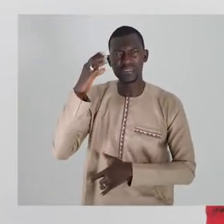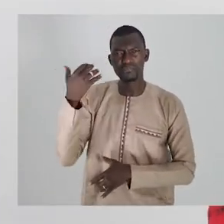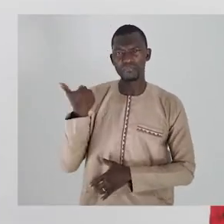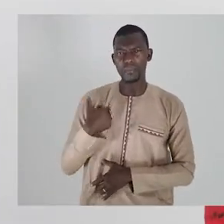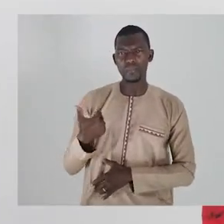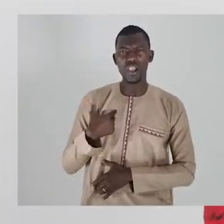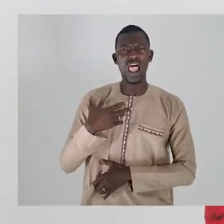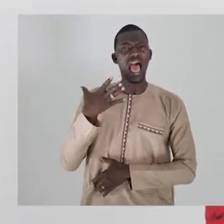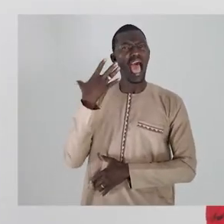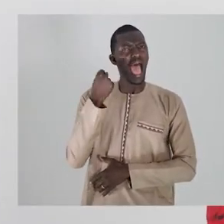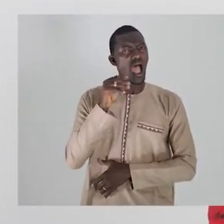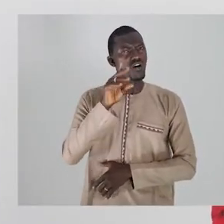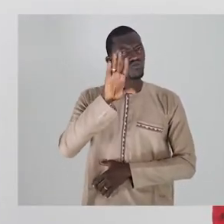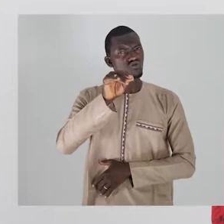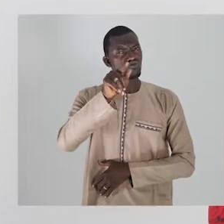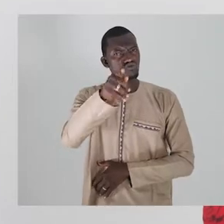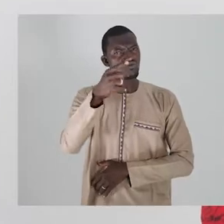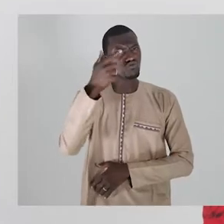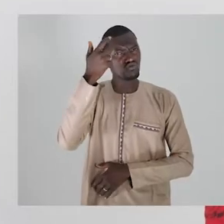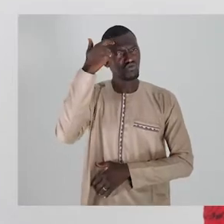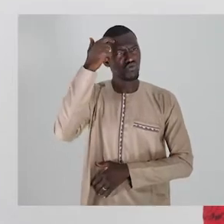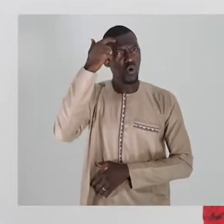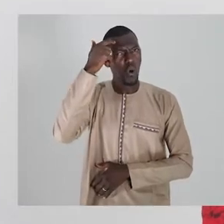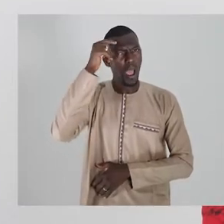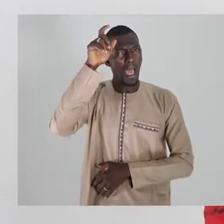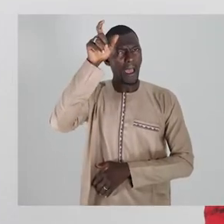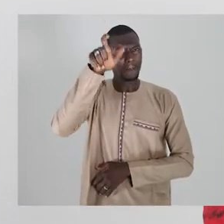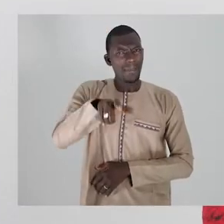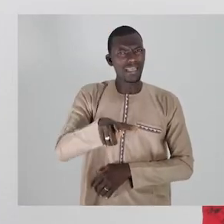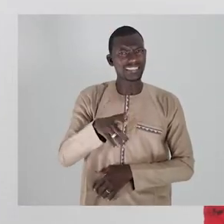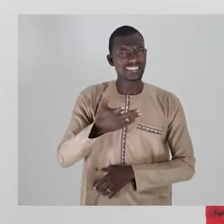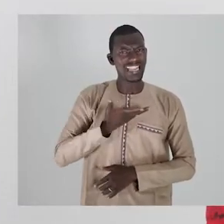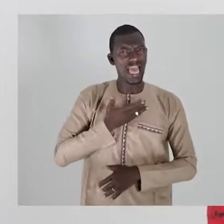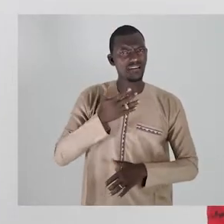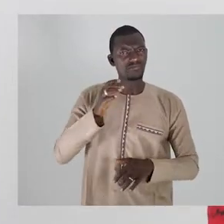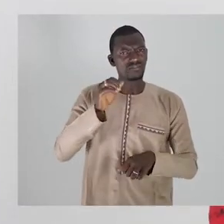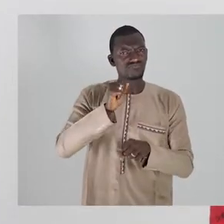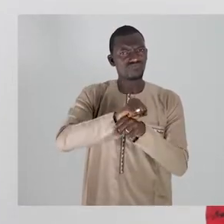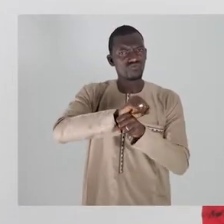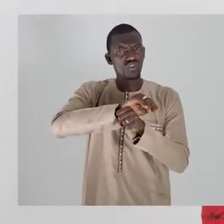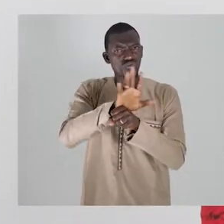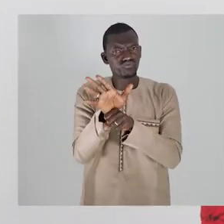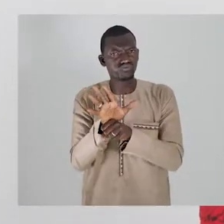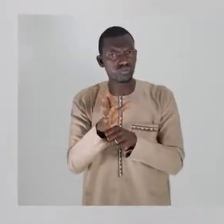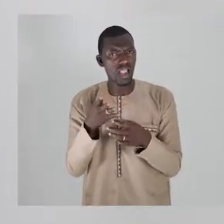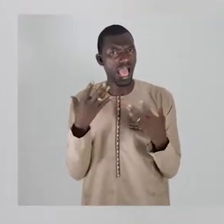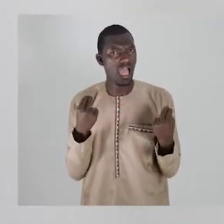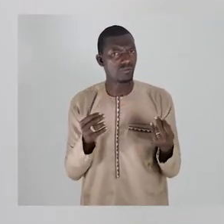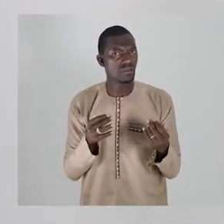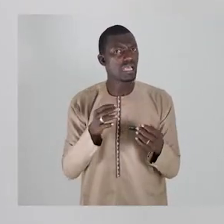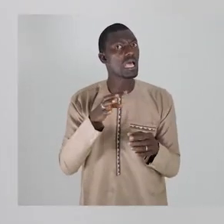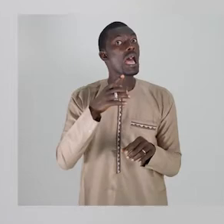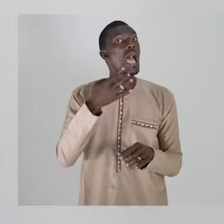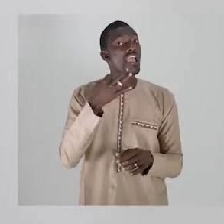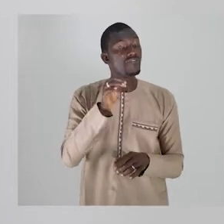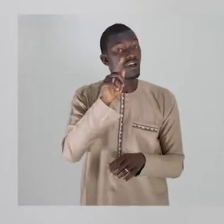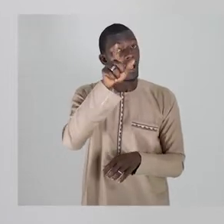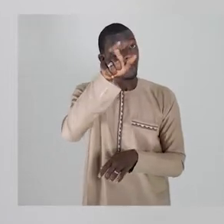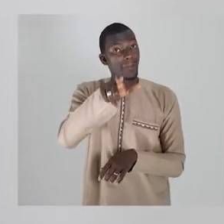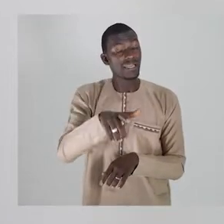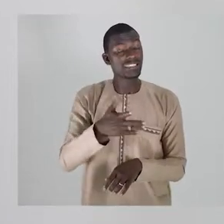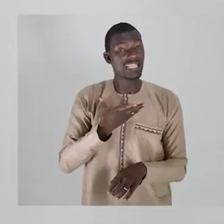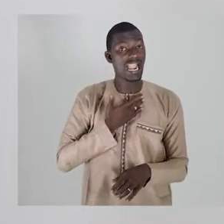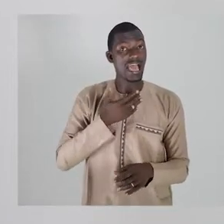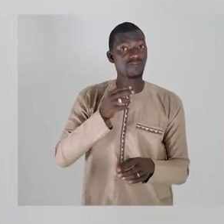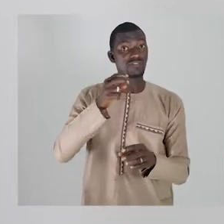mati munu loya buka na kanumanjumu kujudu wala kusumutu. Budu jambete fas matiko anau majudu. Budu mabokono banumanjumu